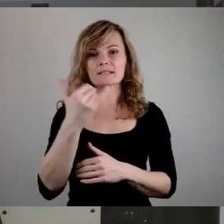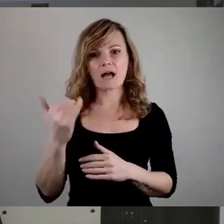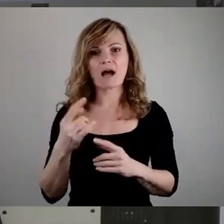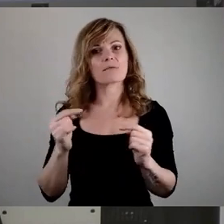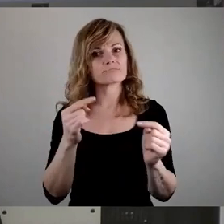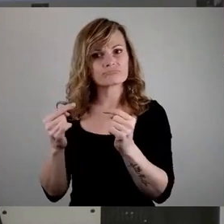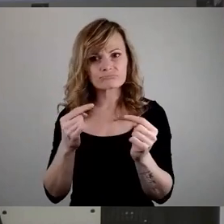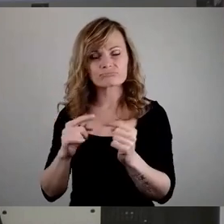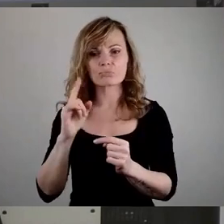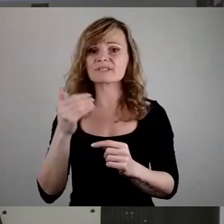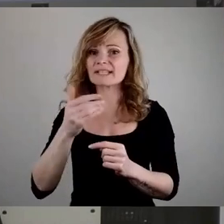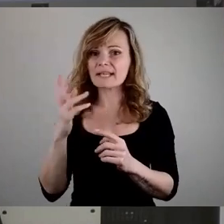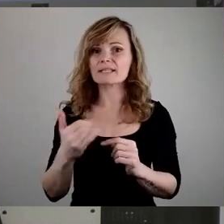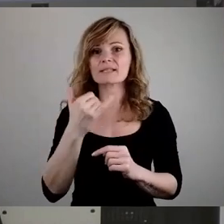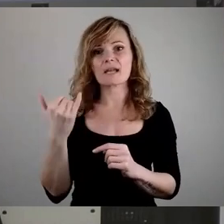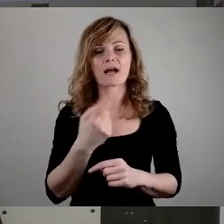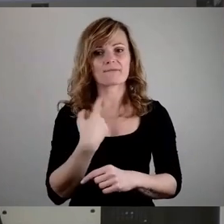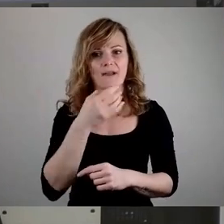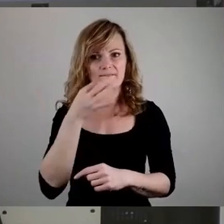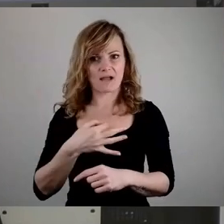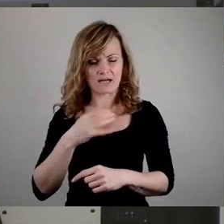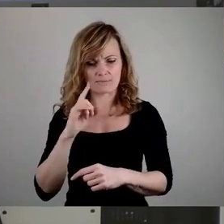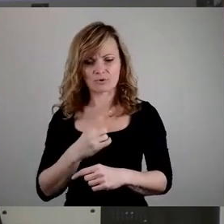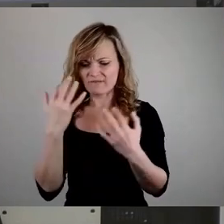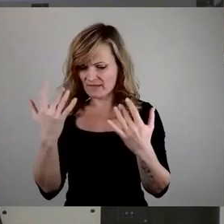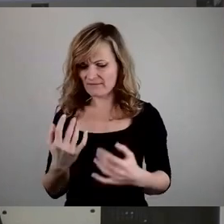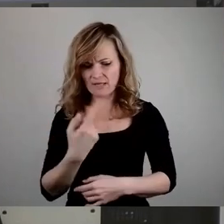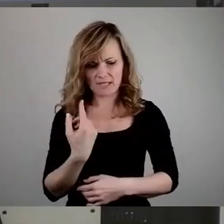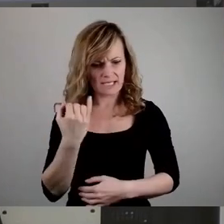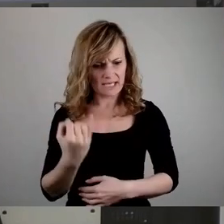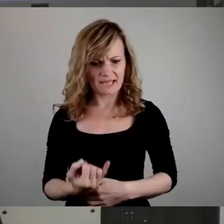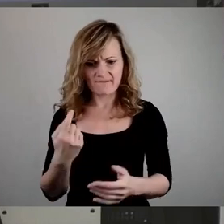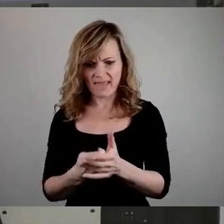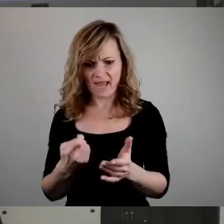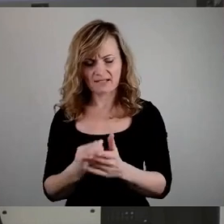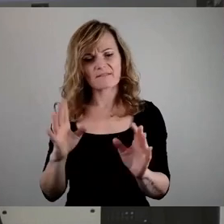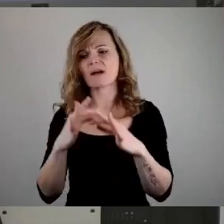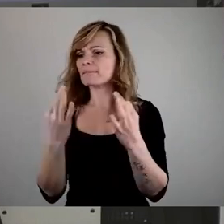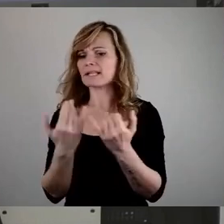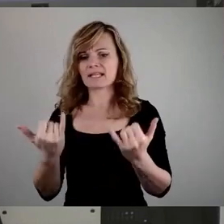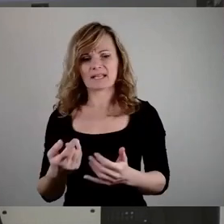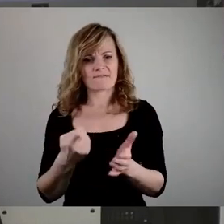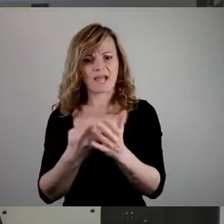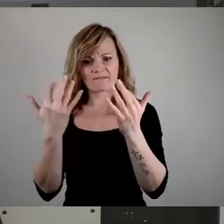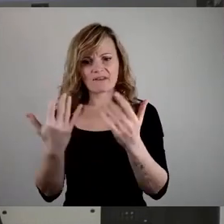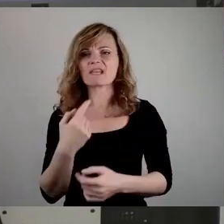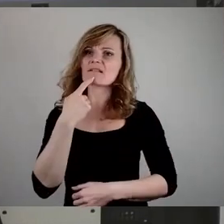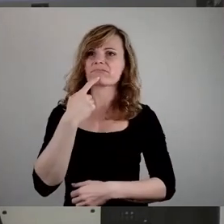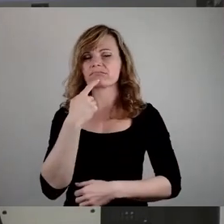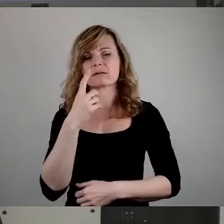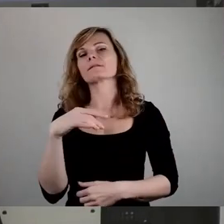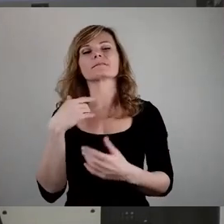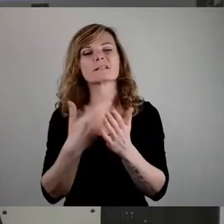müssen und jedes Mal uns fragen müssen, wie viel sind uns Kinder, wie viel sind uns Familien in dieser Stadt wert. Dass wir gesagt haben und deswegen